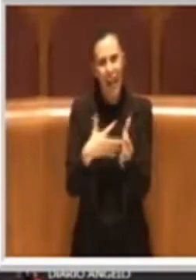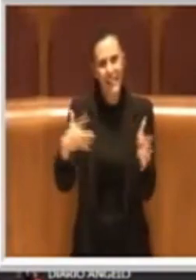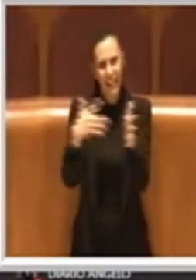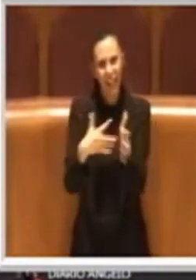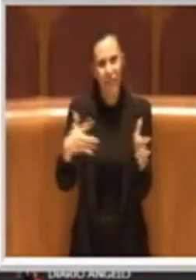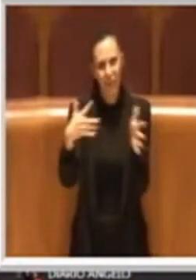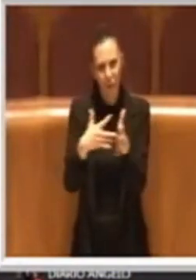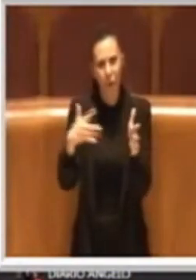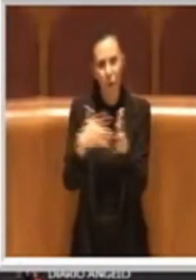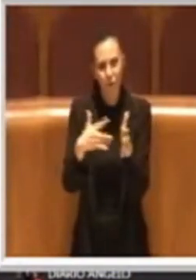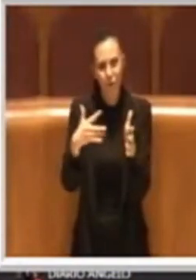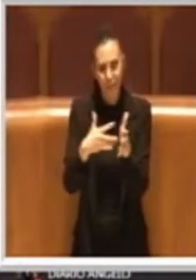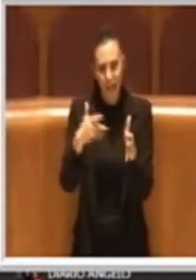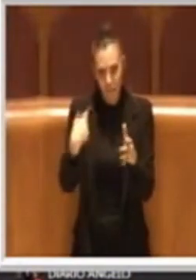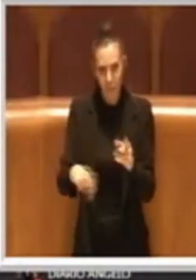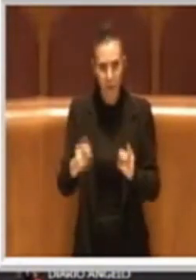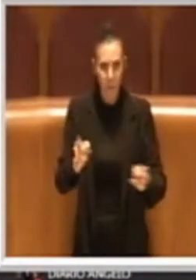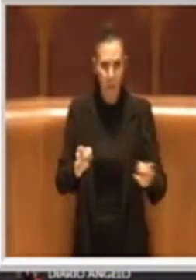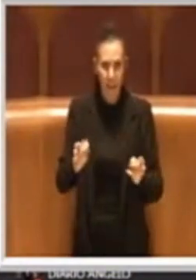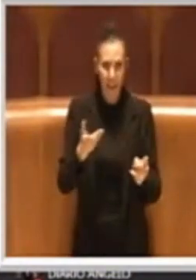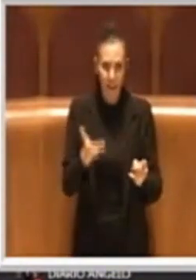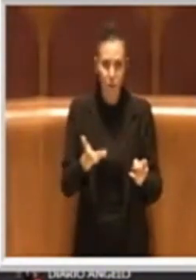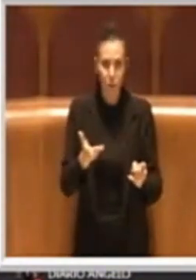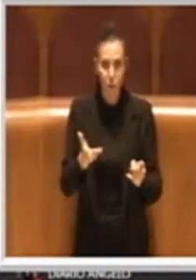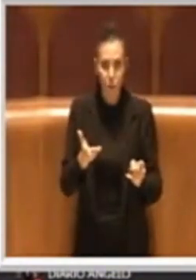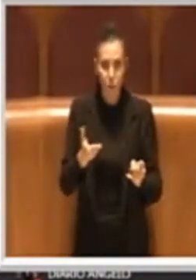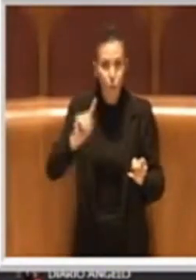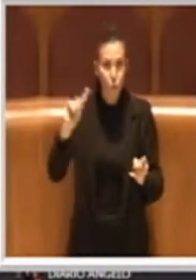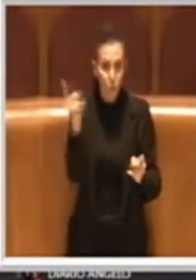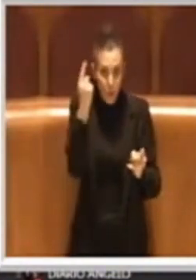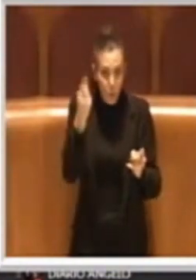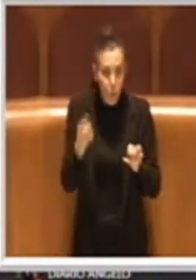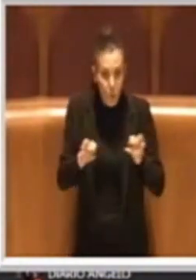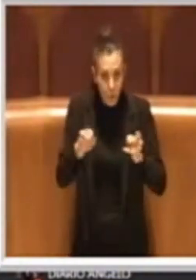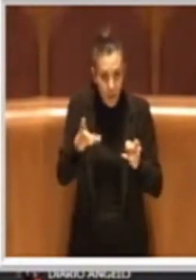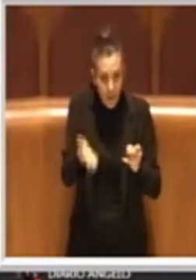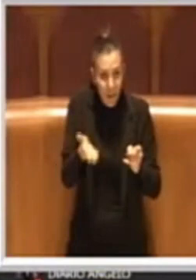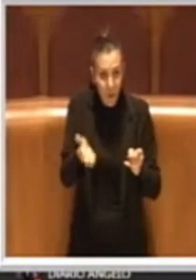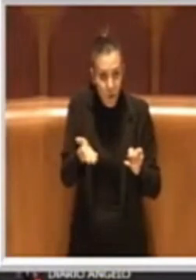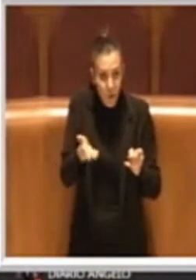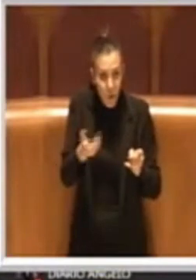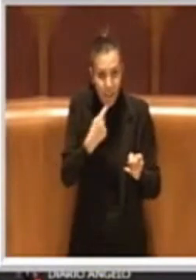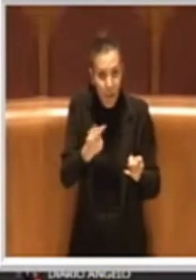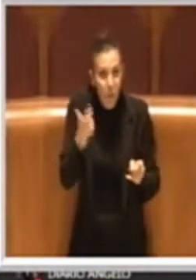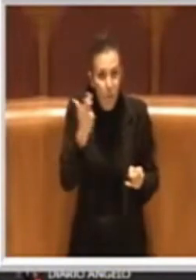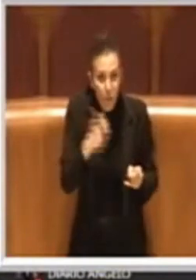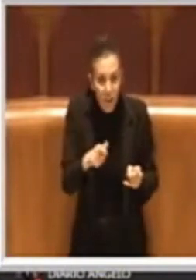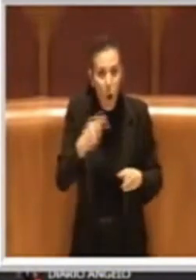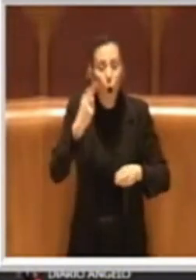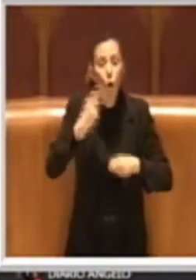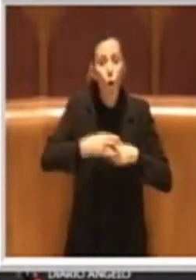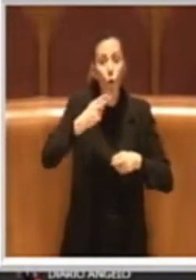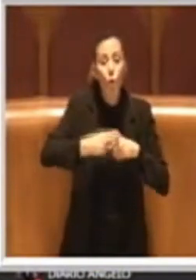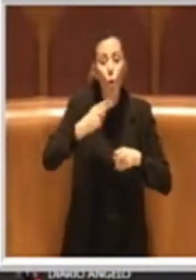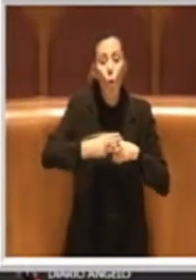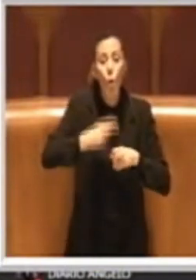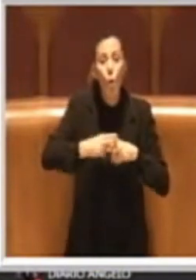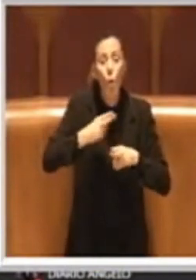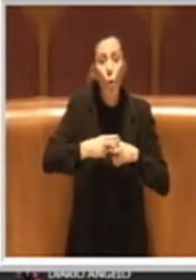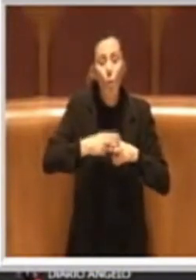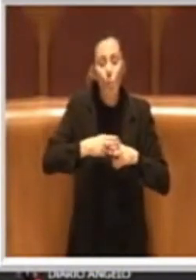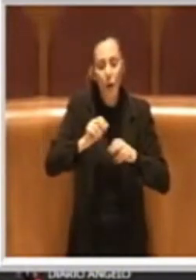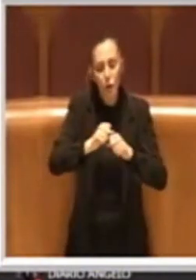attraversando soprattutto in questo periodo. Dico soprattutto in questo periodo perché Roma è una città